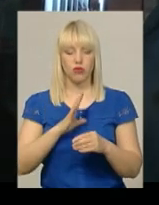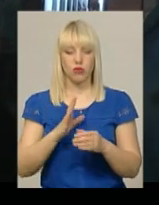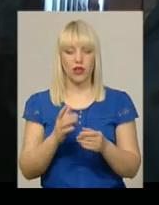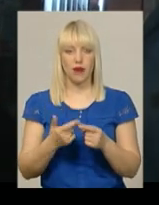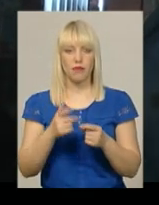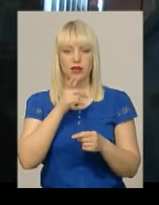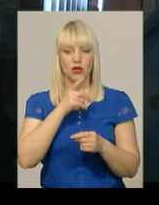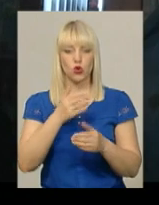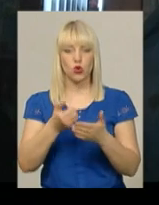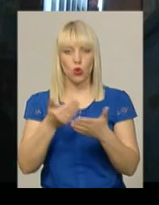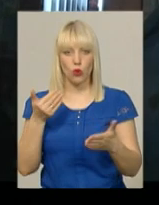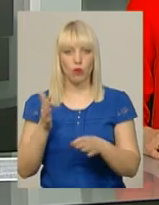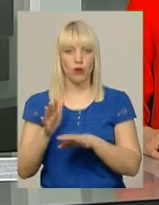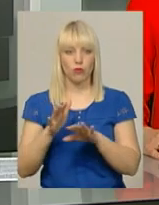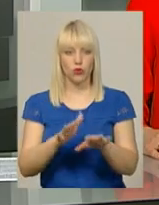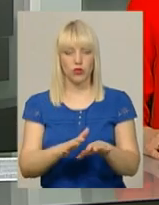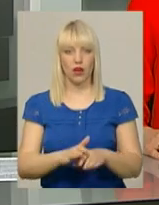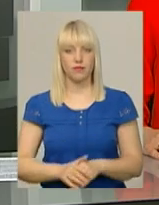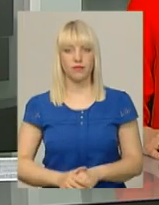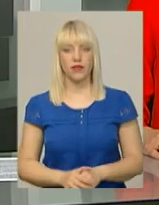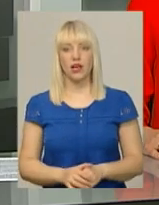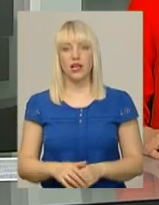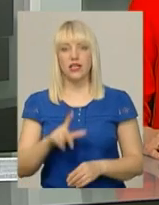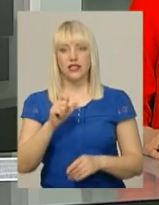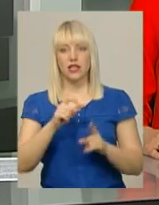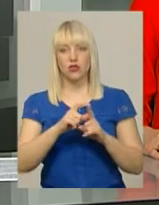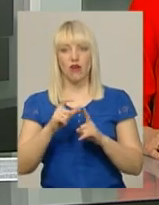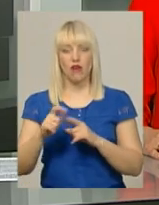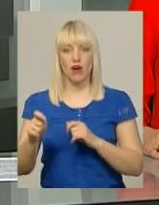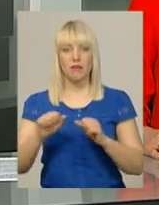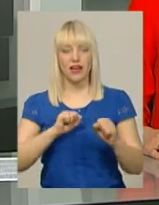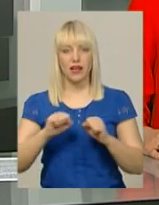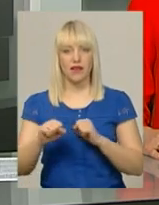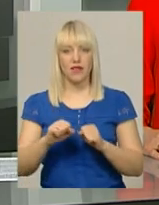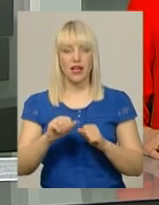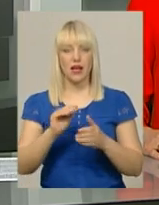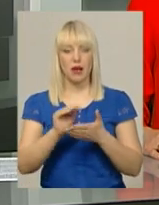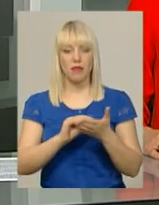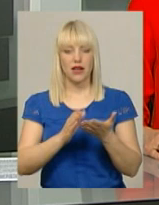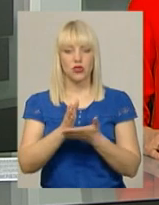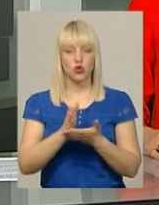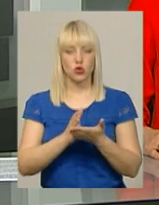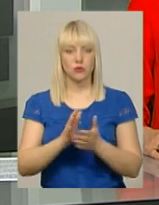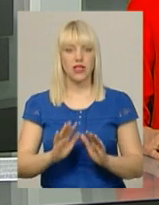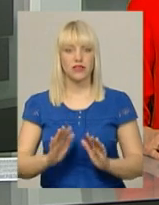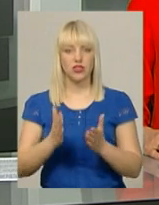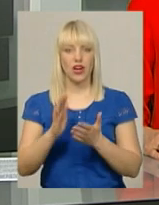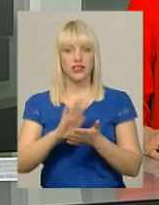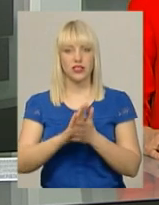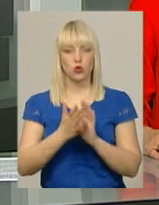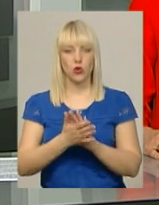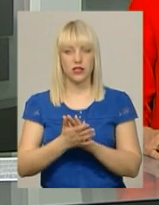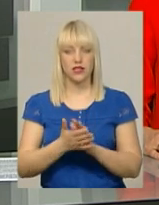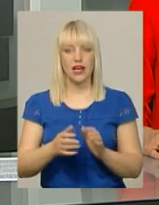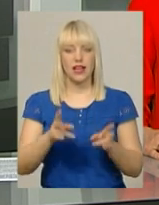пожежно-рятувальних підрозділів. За словами керівника прес-служби обласного управління ДРСлужби надзвичайних ситуацій Андрія Козака,